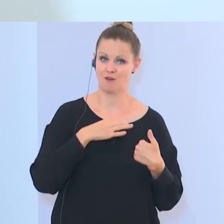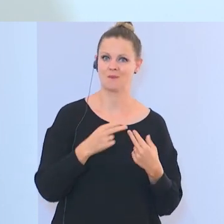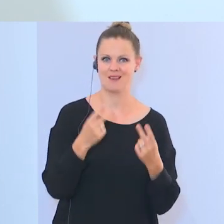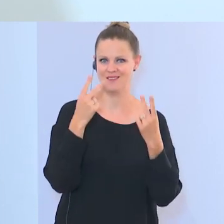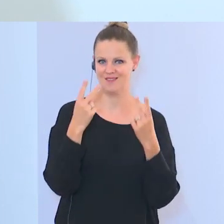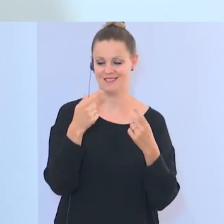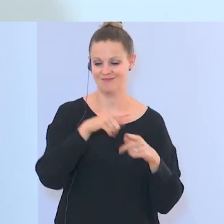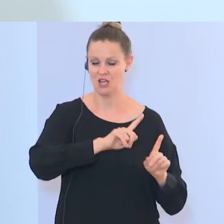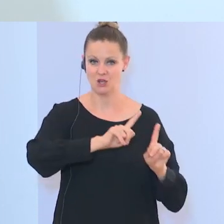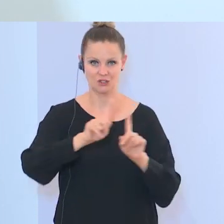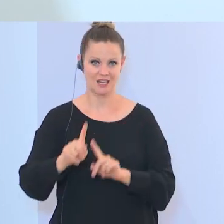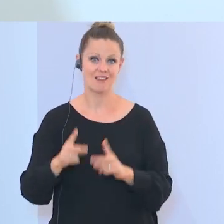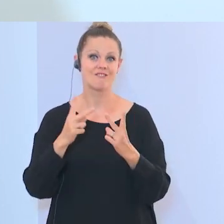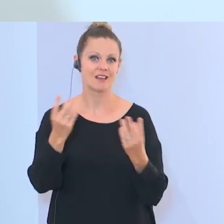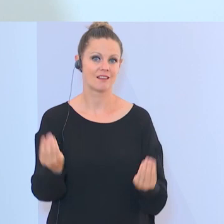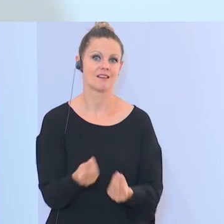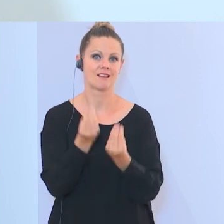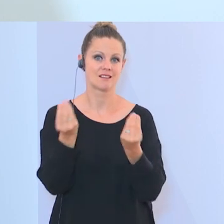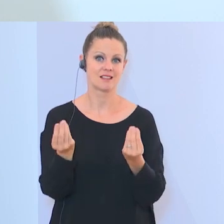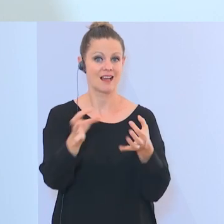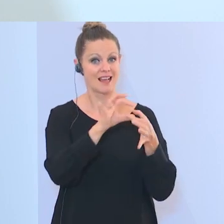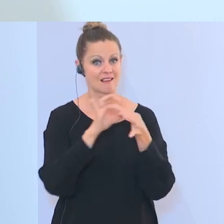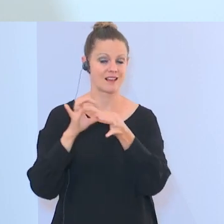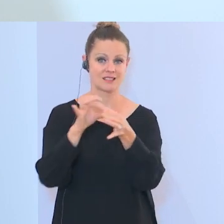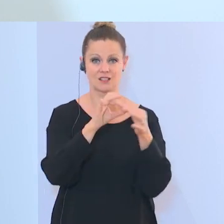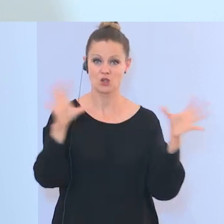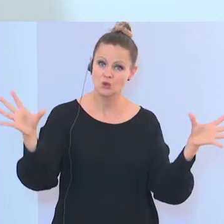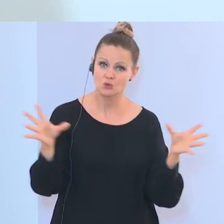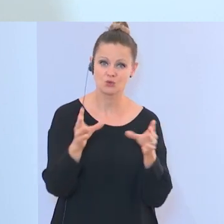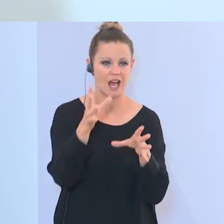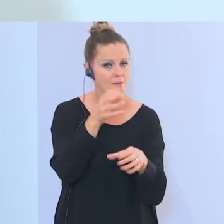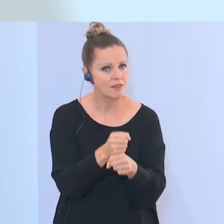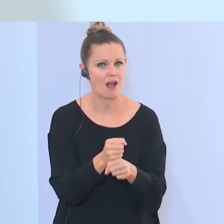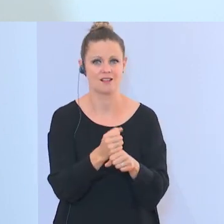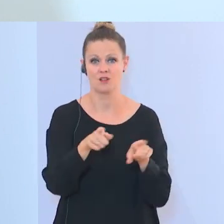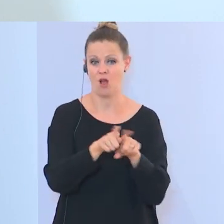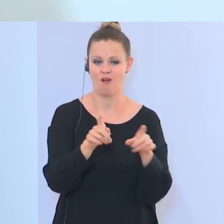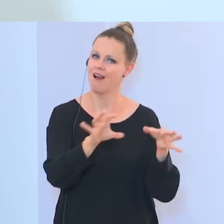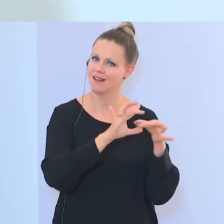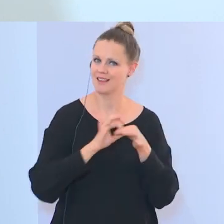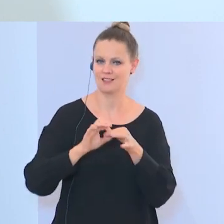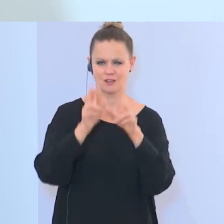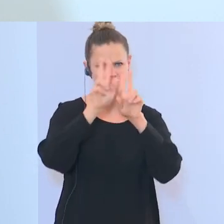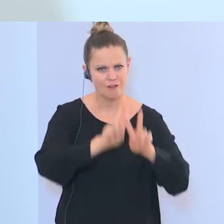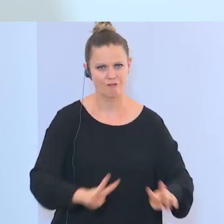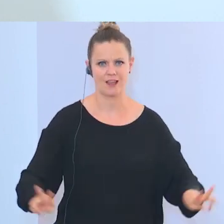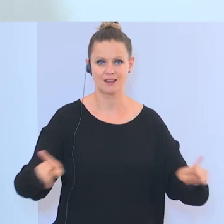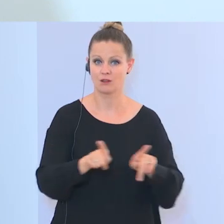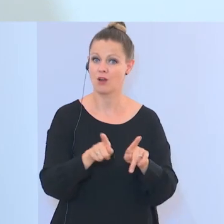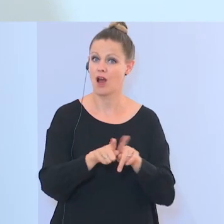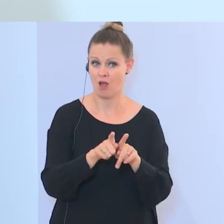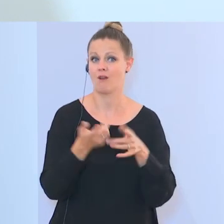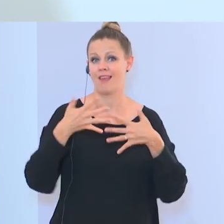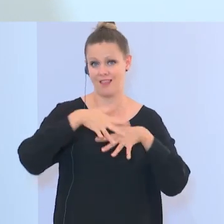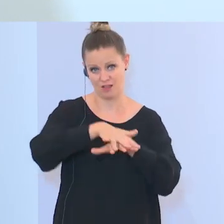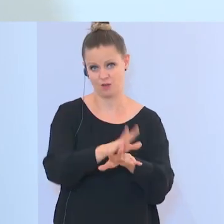wesentlichen Beitrag leisten wird zum gesellschaftlichen Zusammenhalt und auch zum gesellschaftlichen Frieden und auch zum Gelingen von